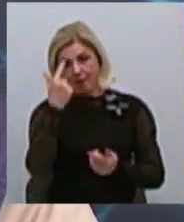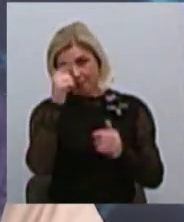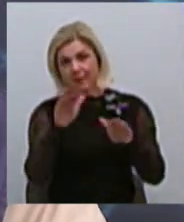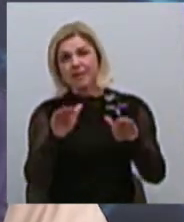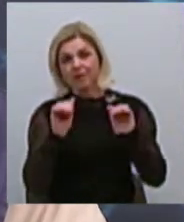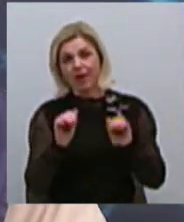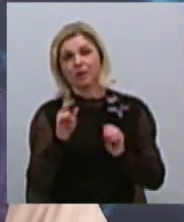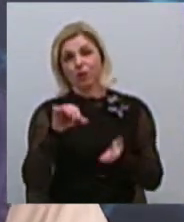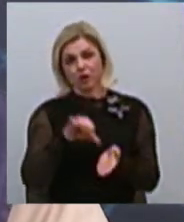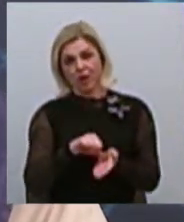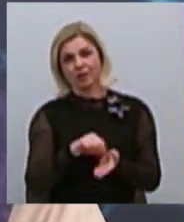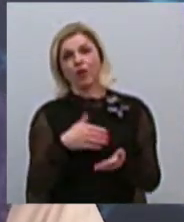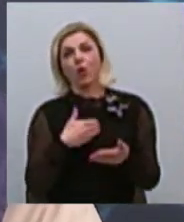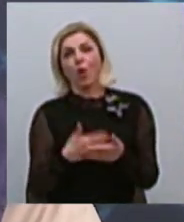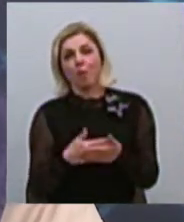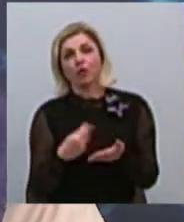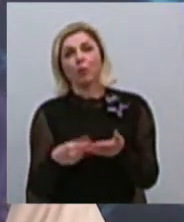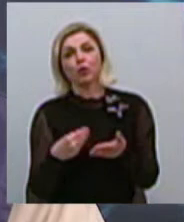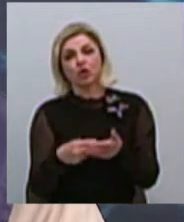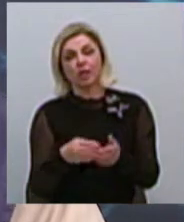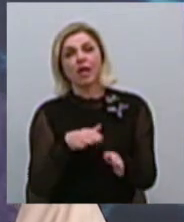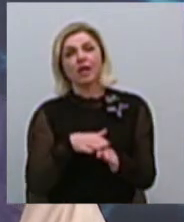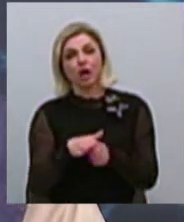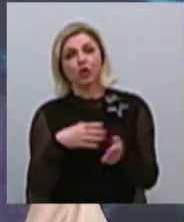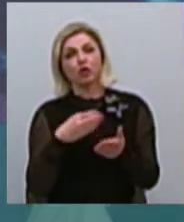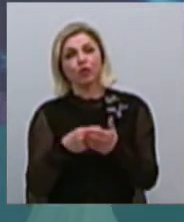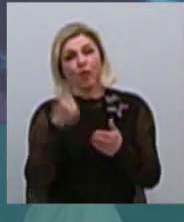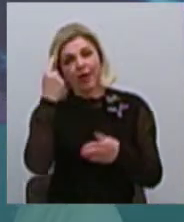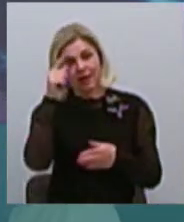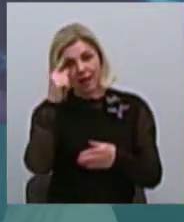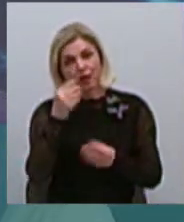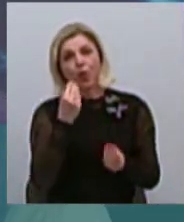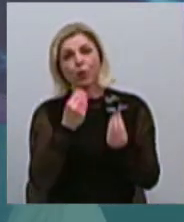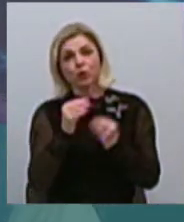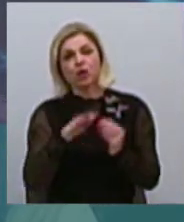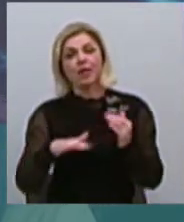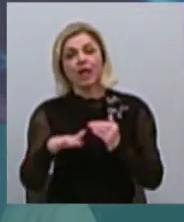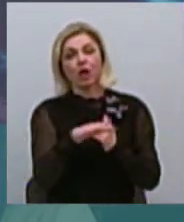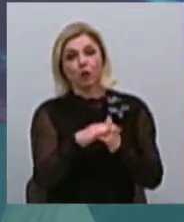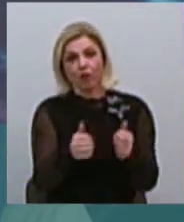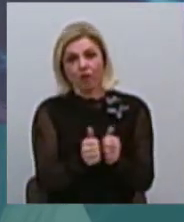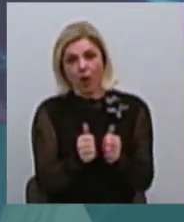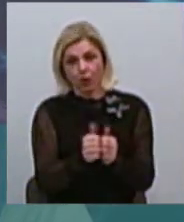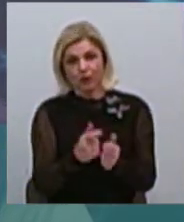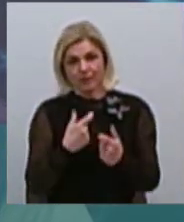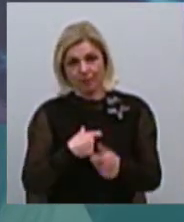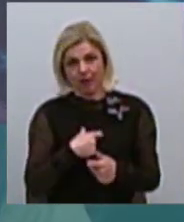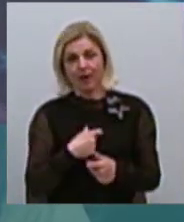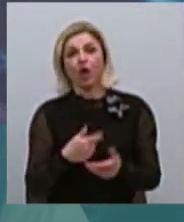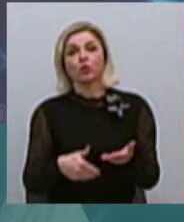в громадському бюджете, реалізувати свої идеи, улучшати територію вокруг себе. Інструмент